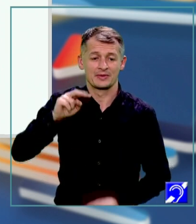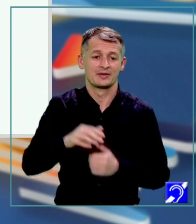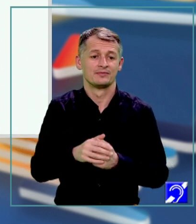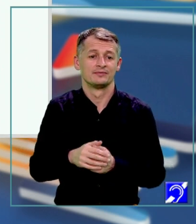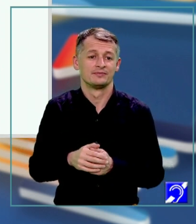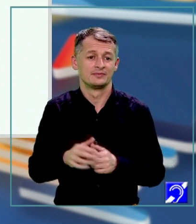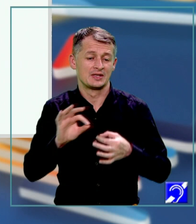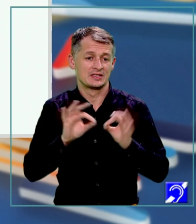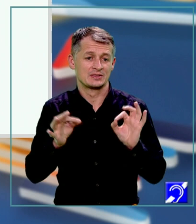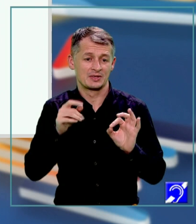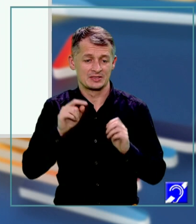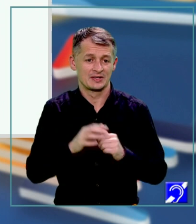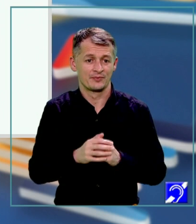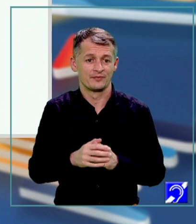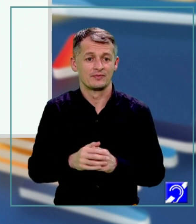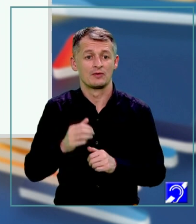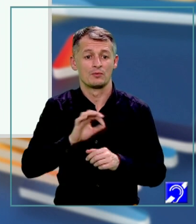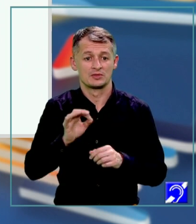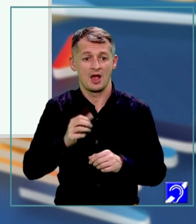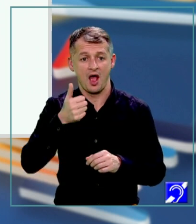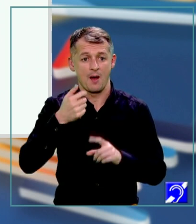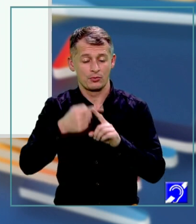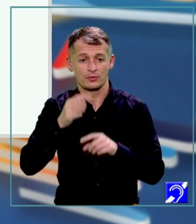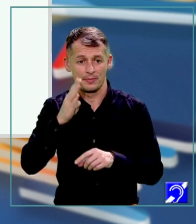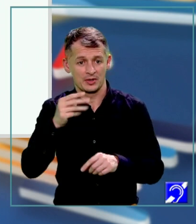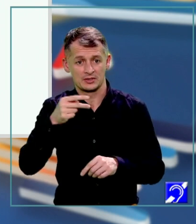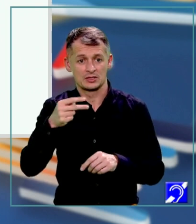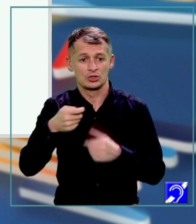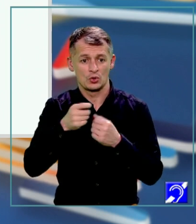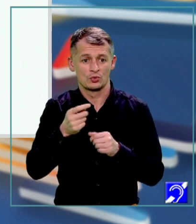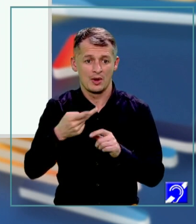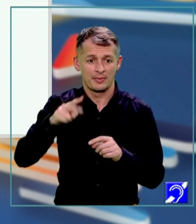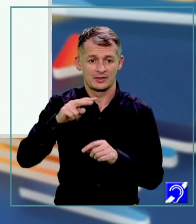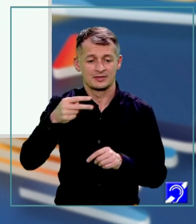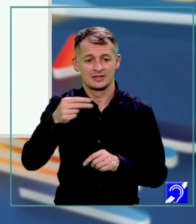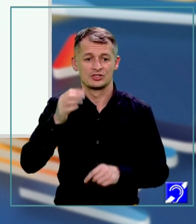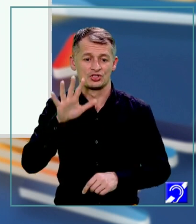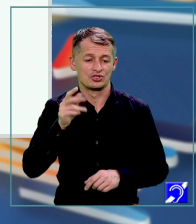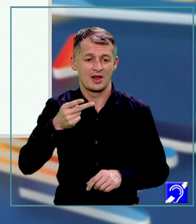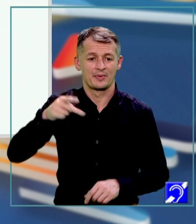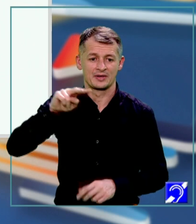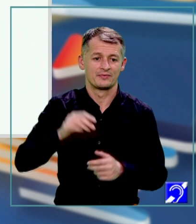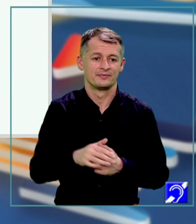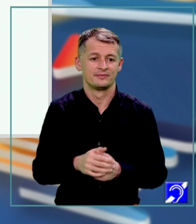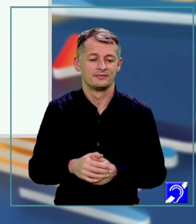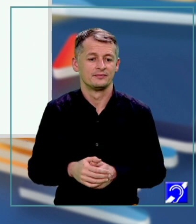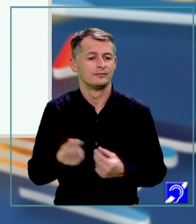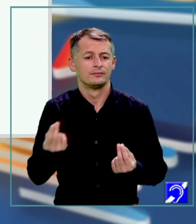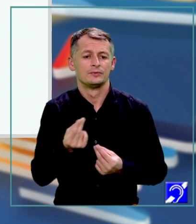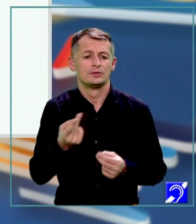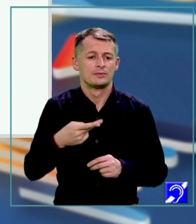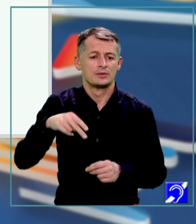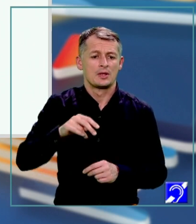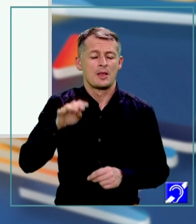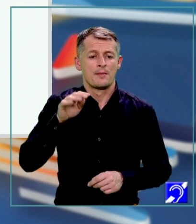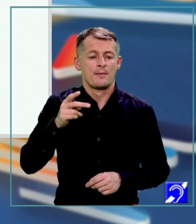nenunț. Vom scrie că A plus B totul la pătrat este egal cu 5 la pătrat. De ce am ridicat la